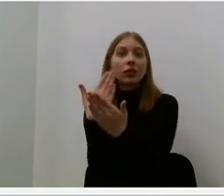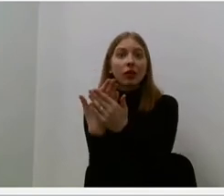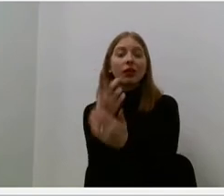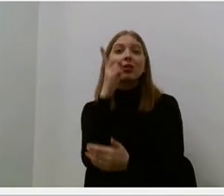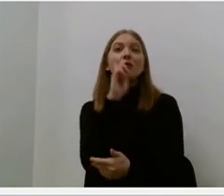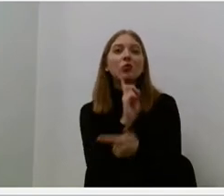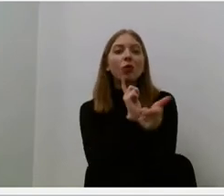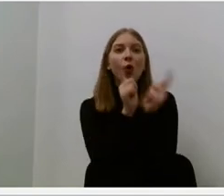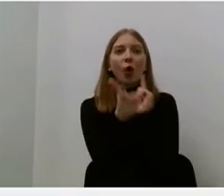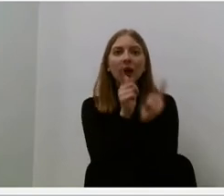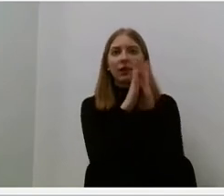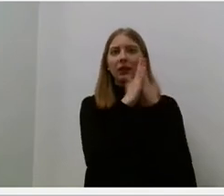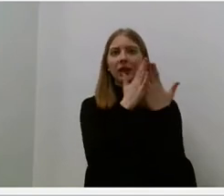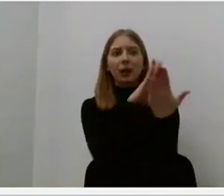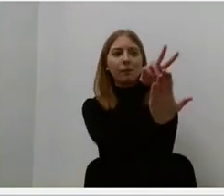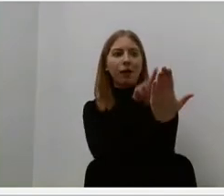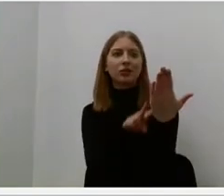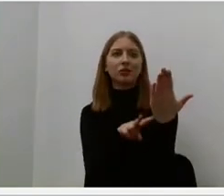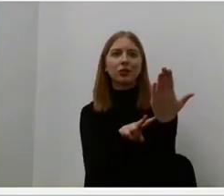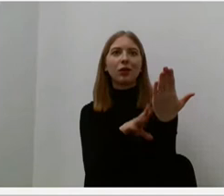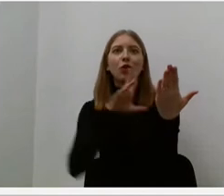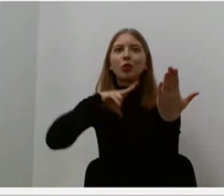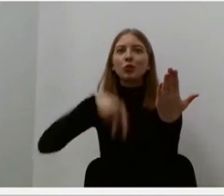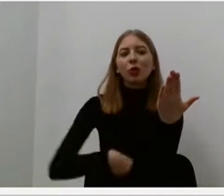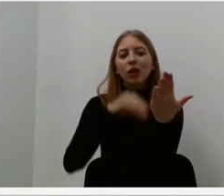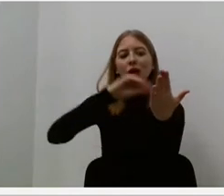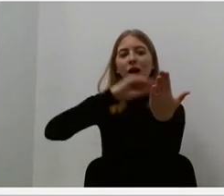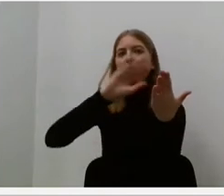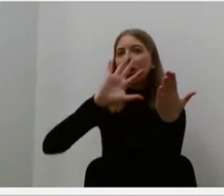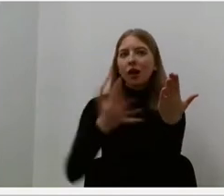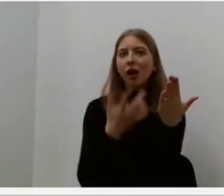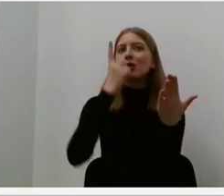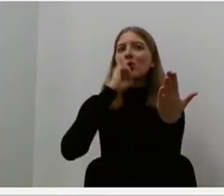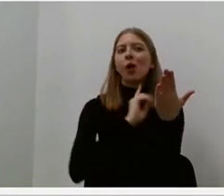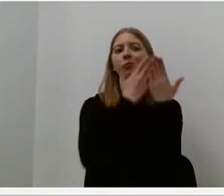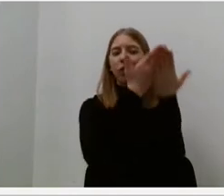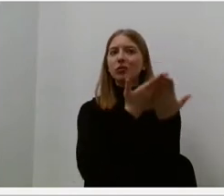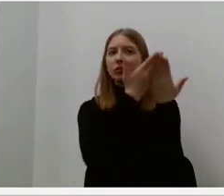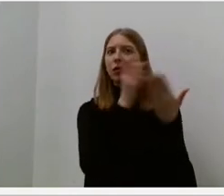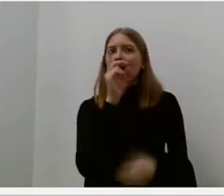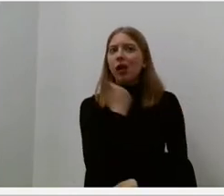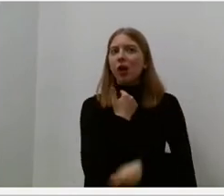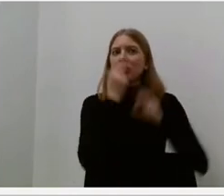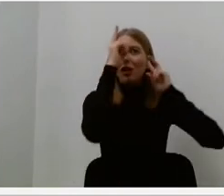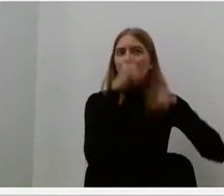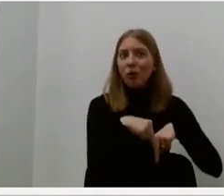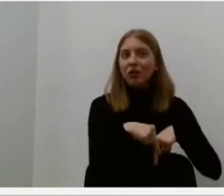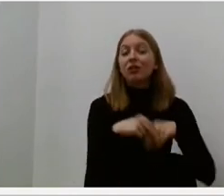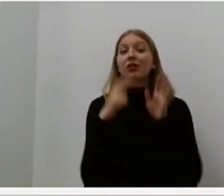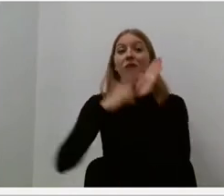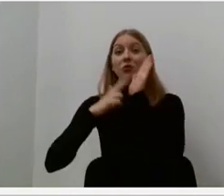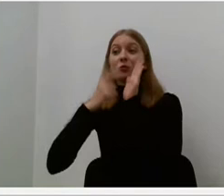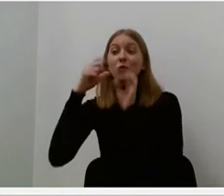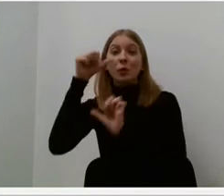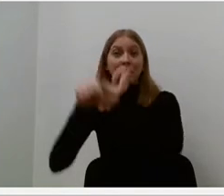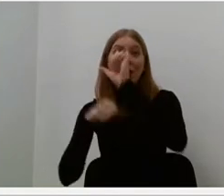ką dukra yra paraščiusi. Ir ji jau sykiai yra pasakojusi, kad štai